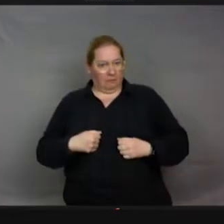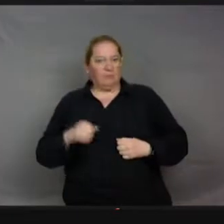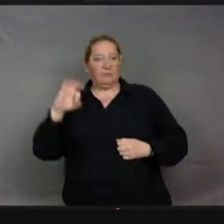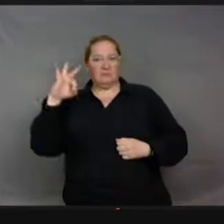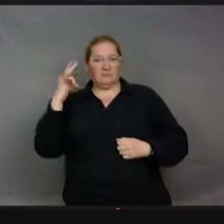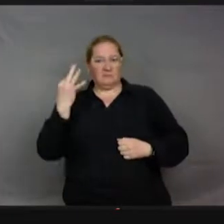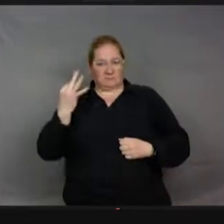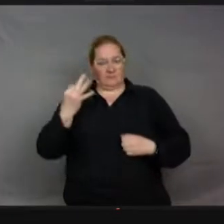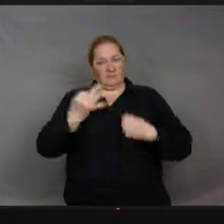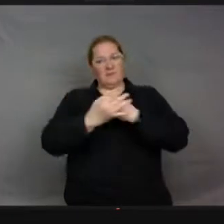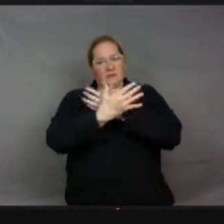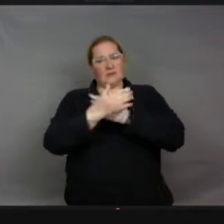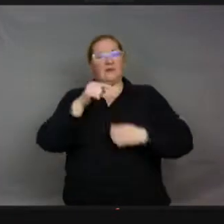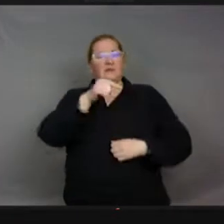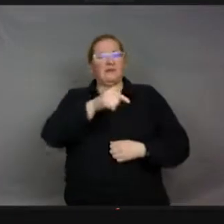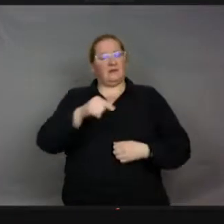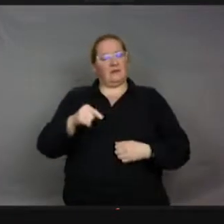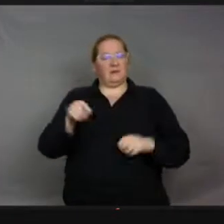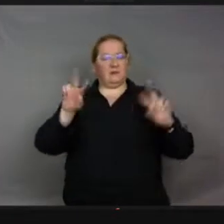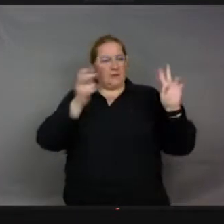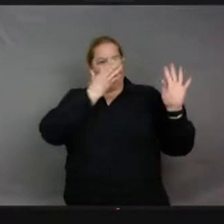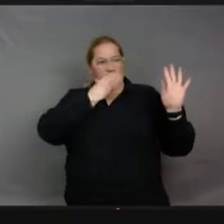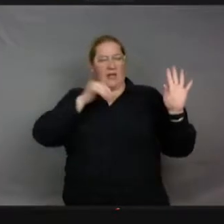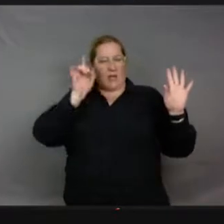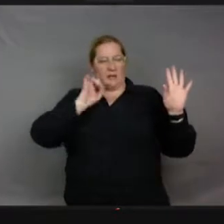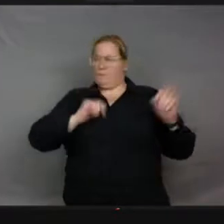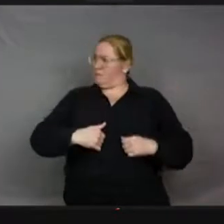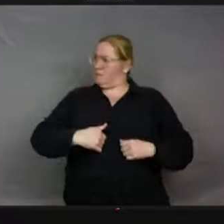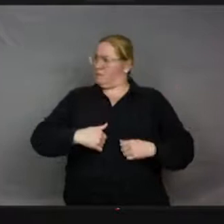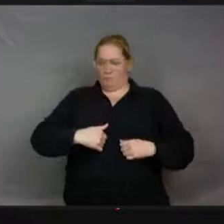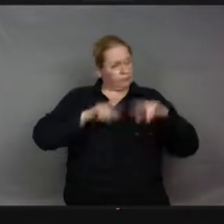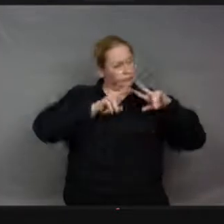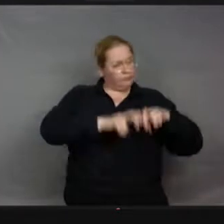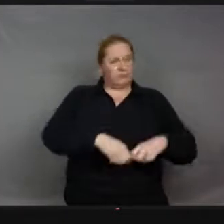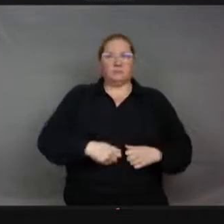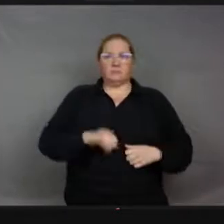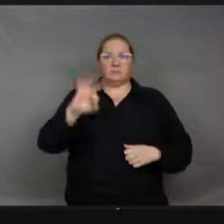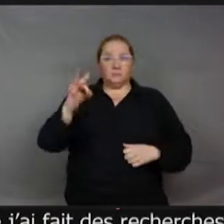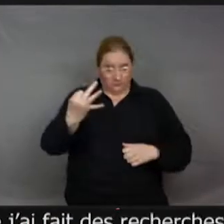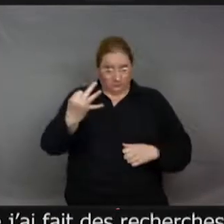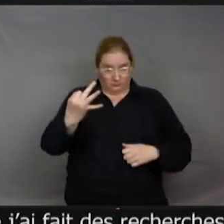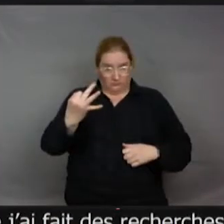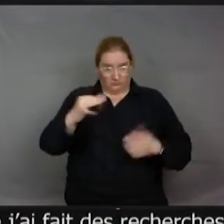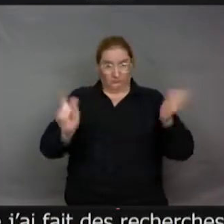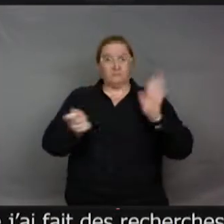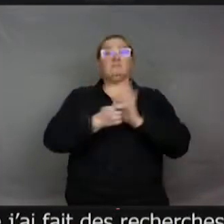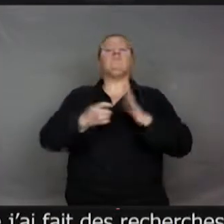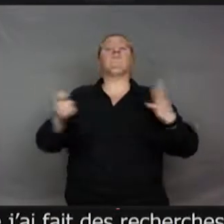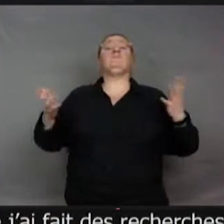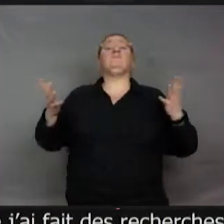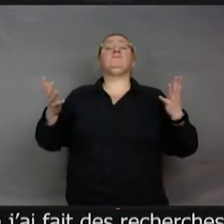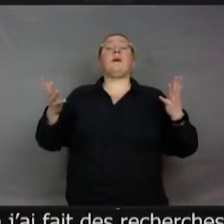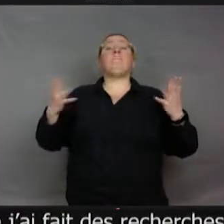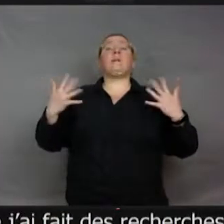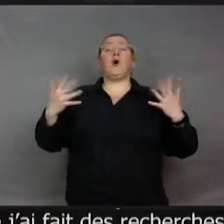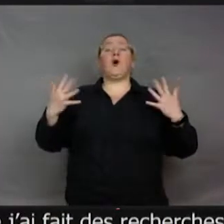enfin, d'ailleurs, crois que c'est moi qui fais des recherches tout seul. Et en fait, au printemps, tous les papillons qui arrivent tôt au printemps, il y a soit